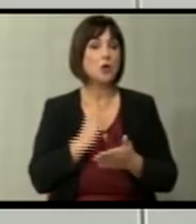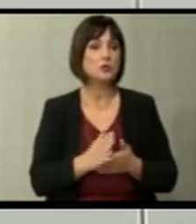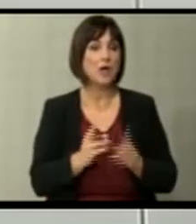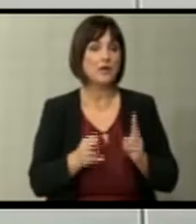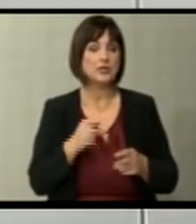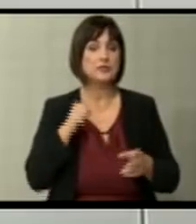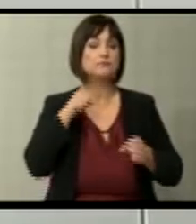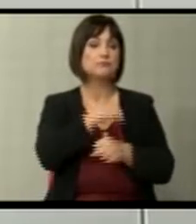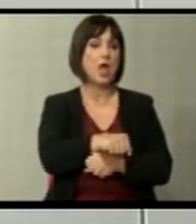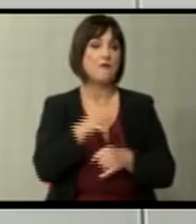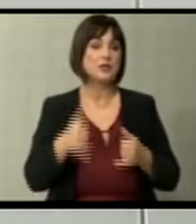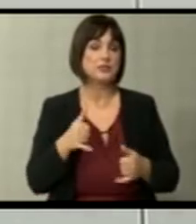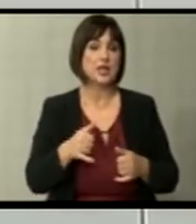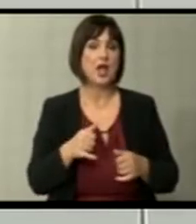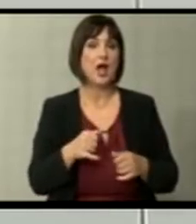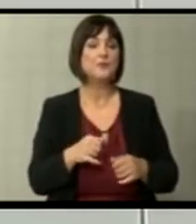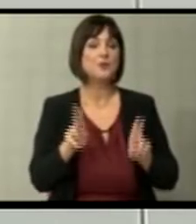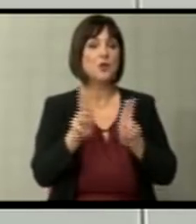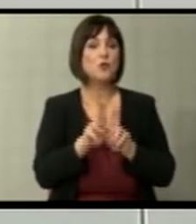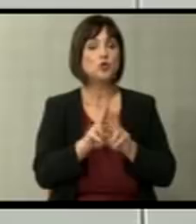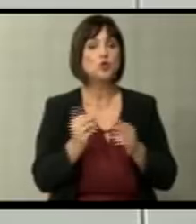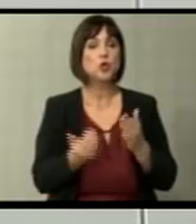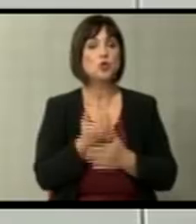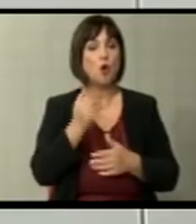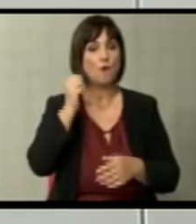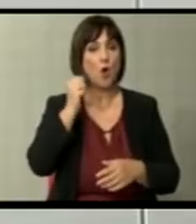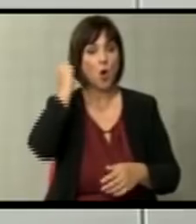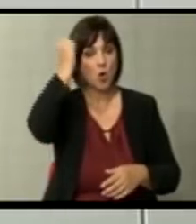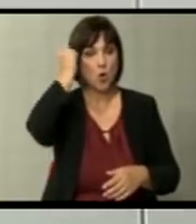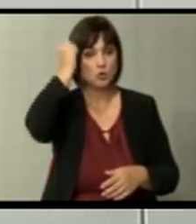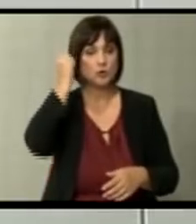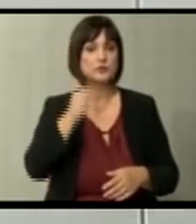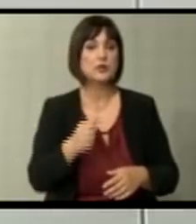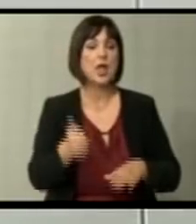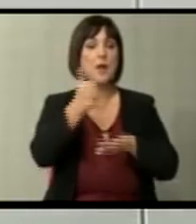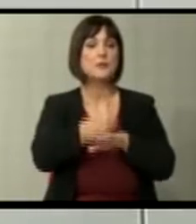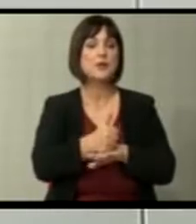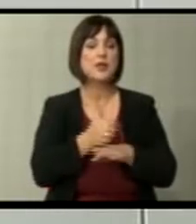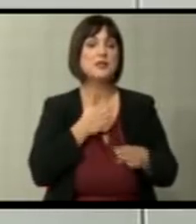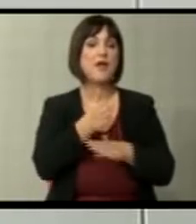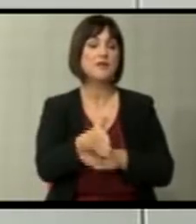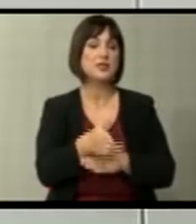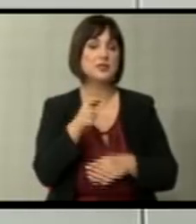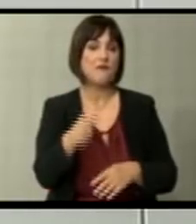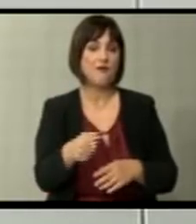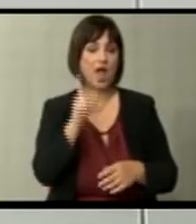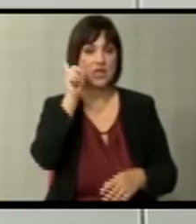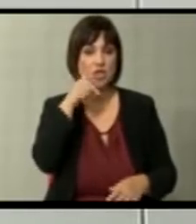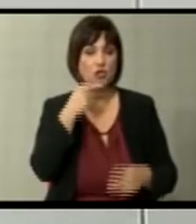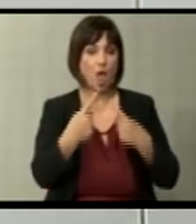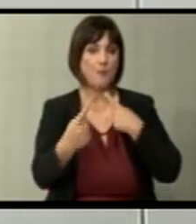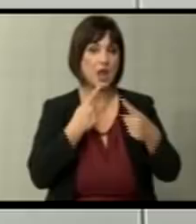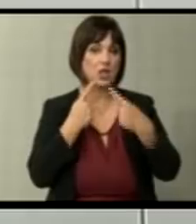натера сега Вучич со новиот косовски премиер, веројатно Албин Курти, да влезе во овакви тешки